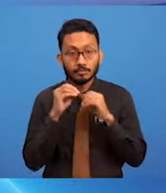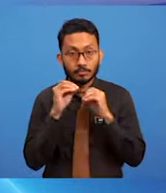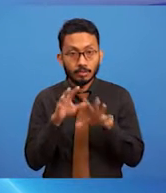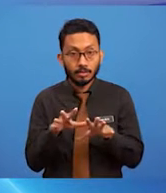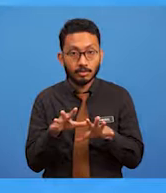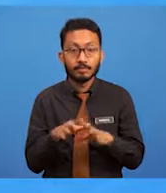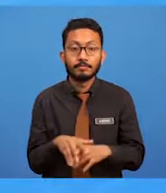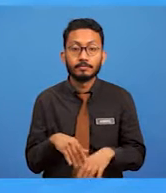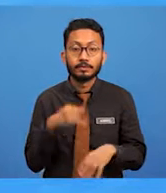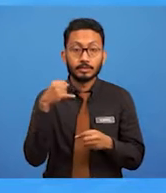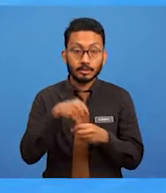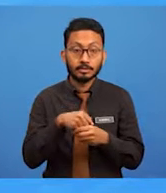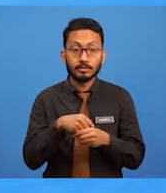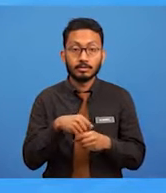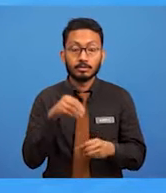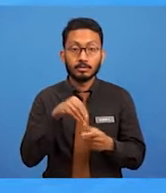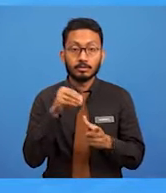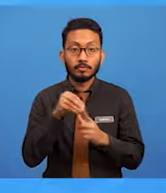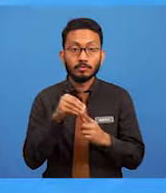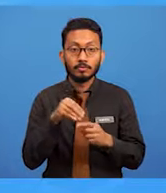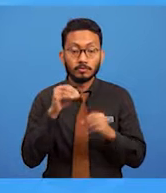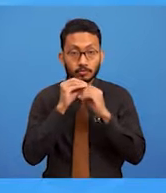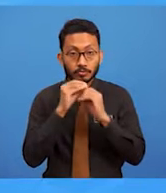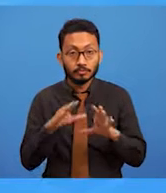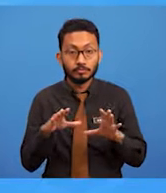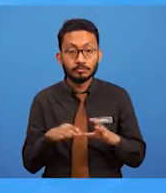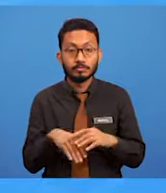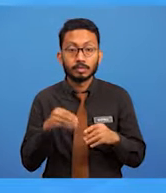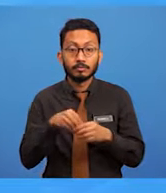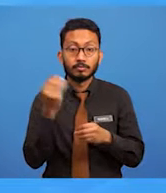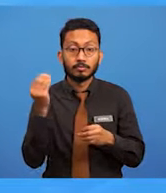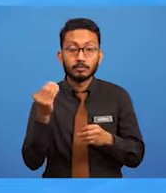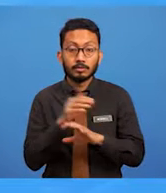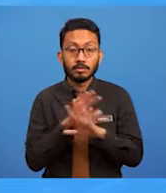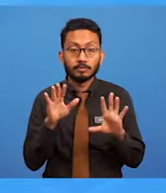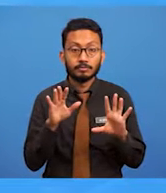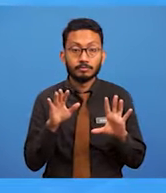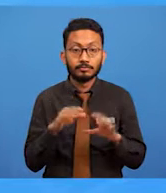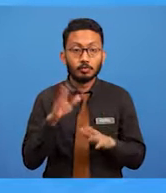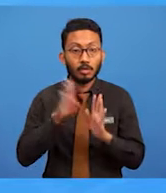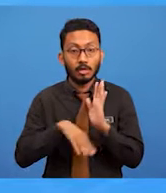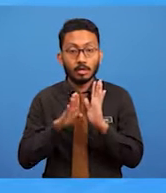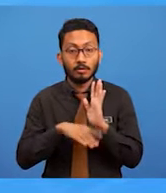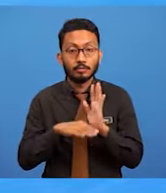tidak menjejaskan resolution ataupun kualiti gambar tersebut.